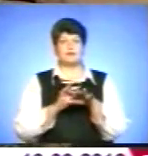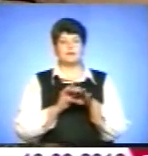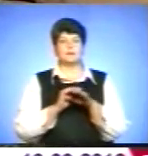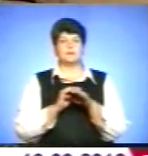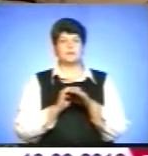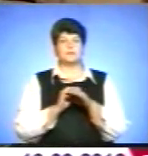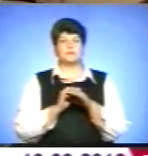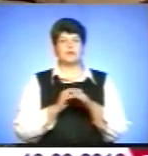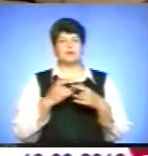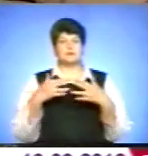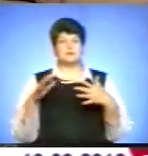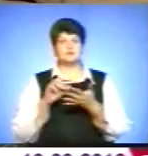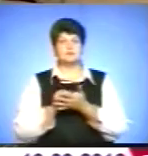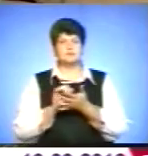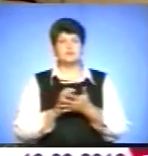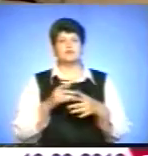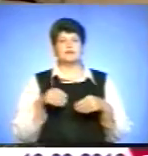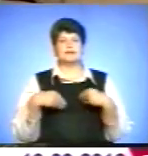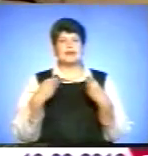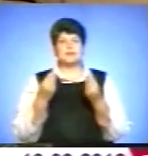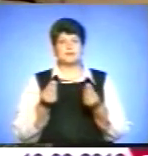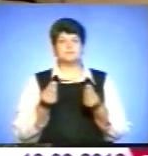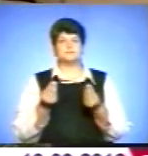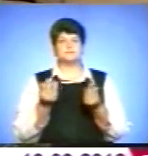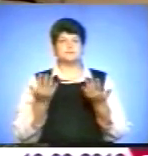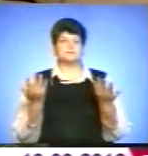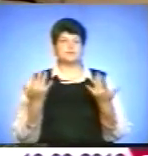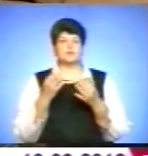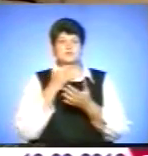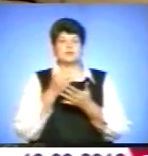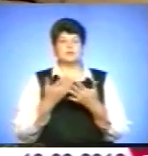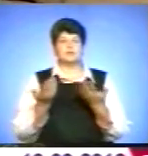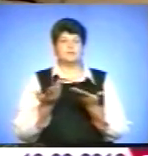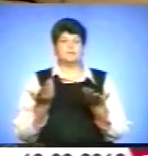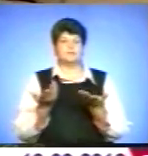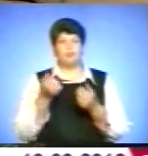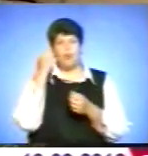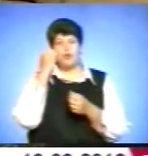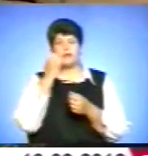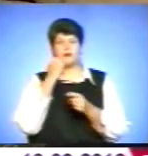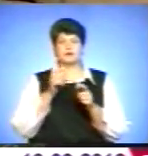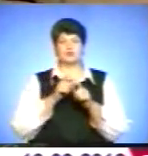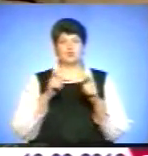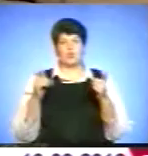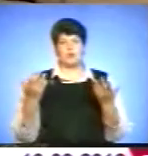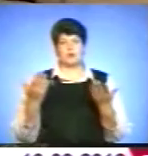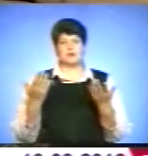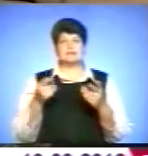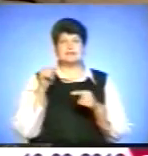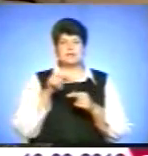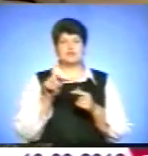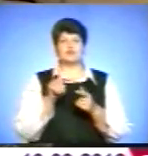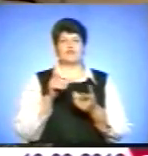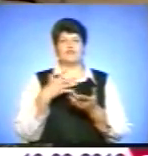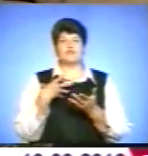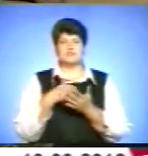для школи буде даниною якоїсь подяки школі за те, що в свій час